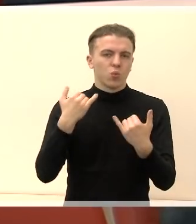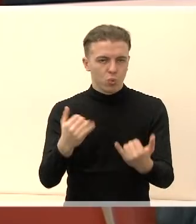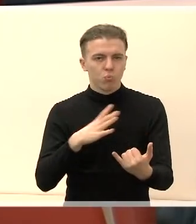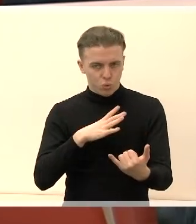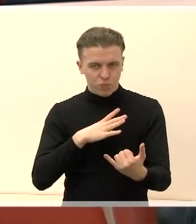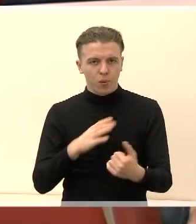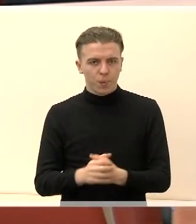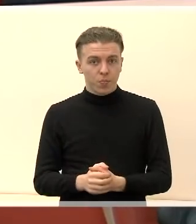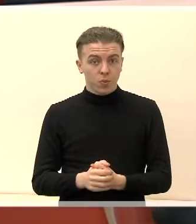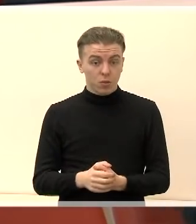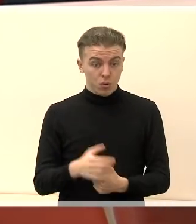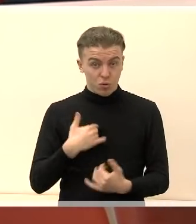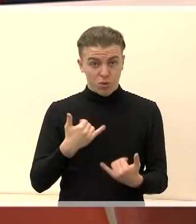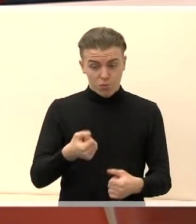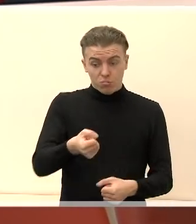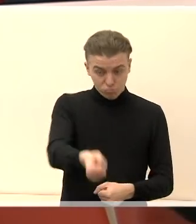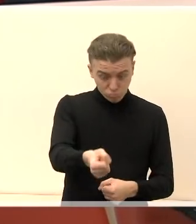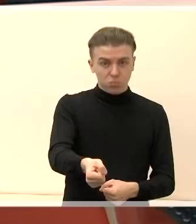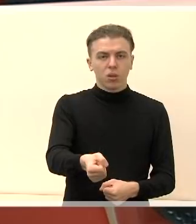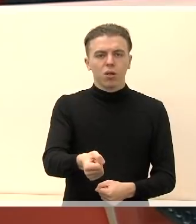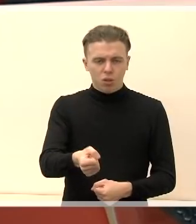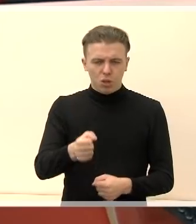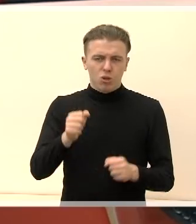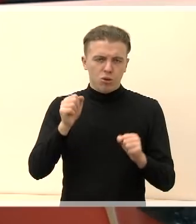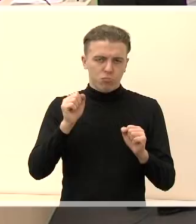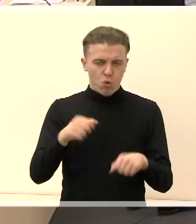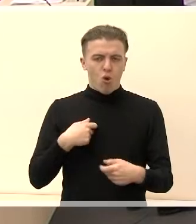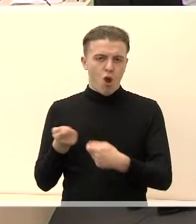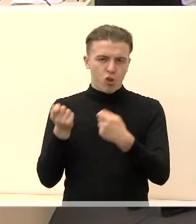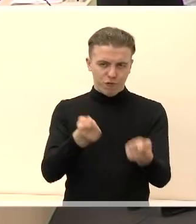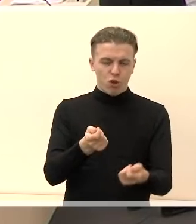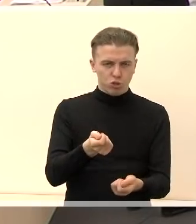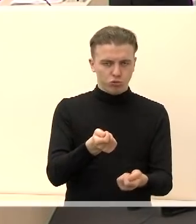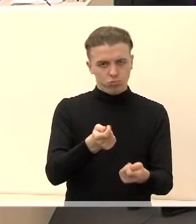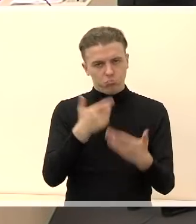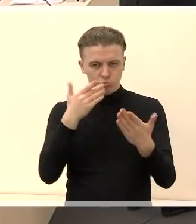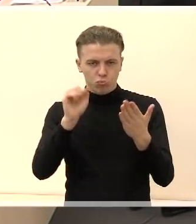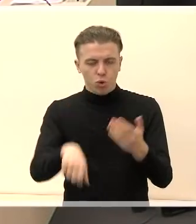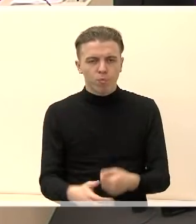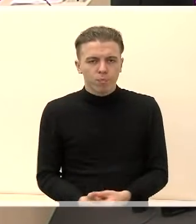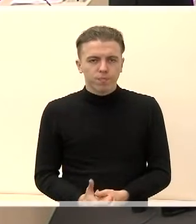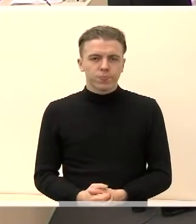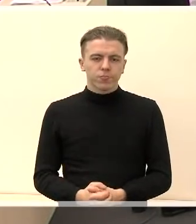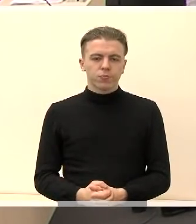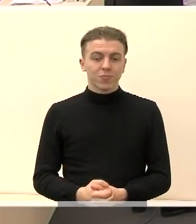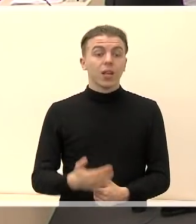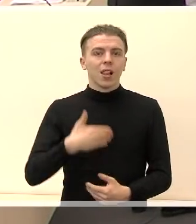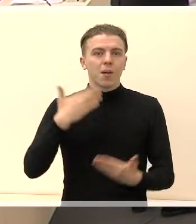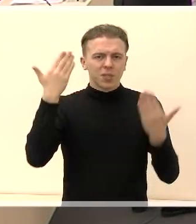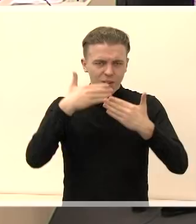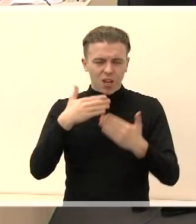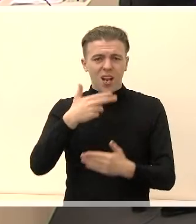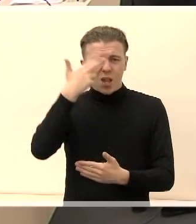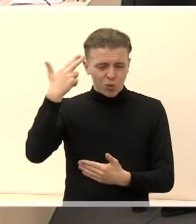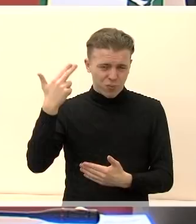jeigu susparinam, tai aš jums galiu tą raštą važiavęs į Vilnių atvešti. Dėkui, dabar dar norėjau replikato pačią temą. Labas vakaras. Lietuvos